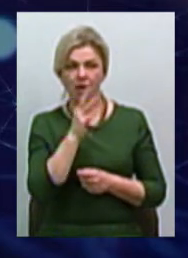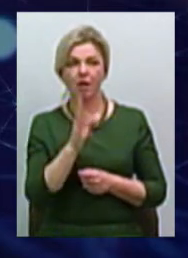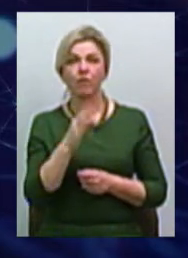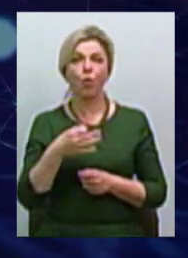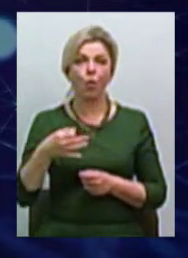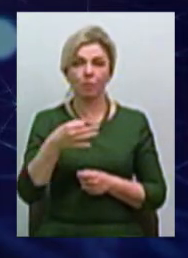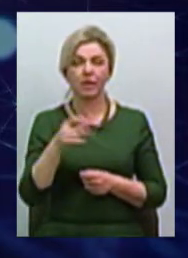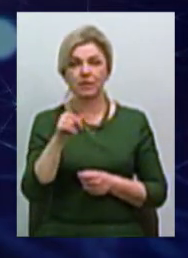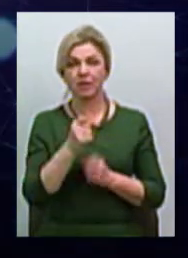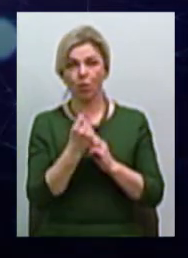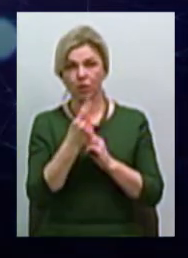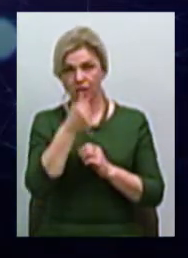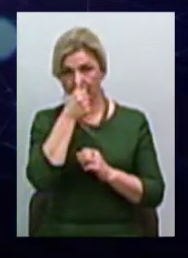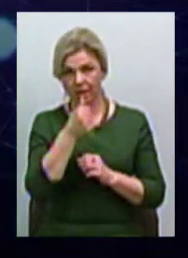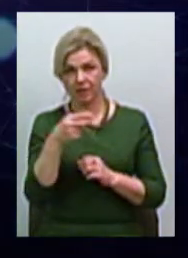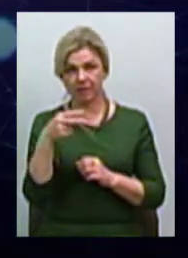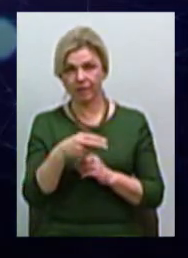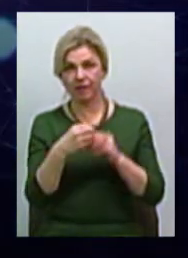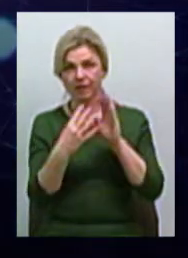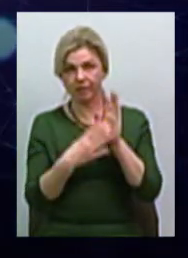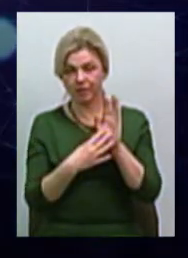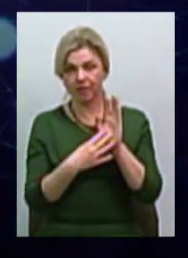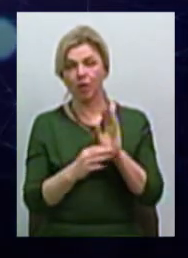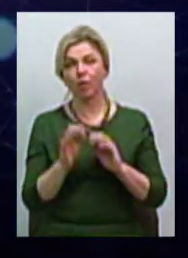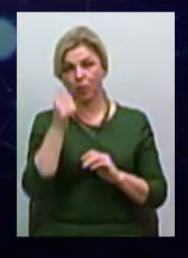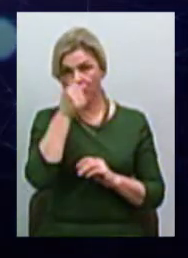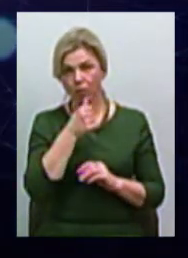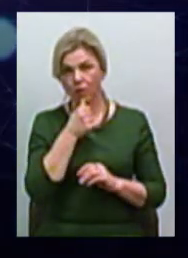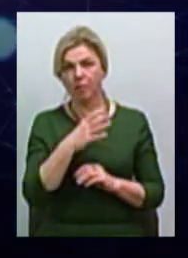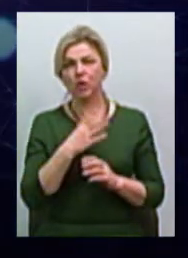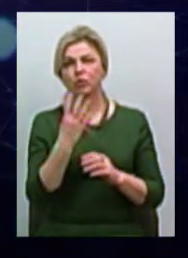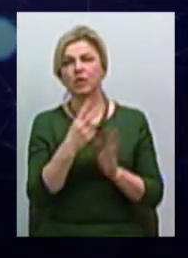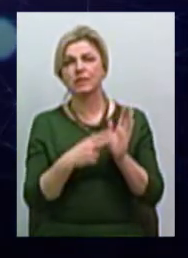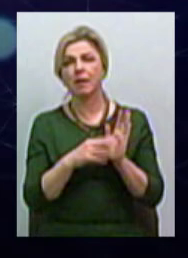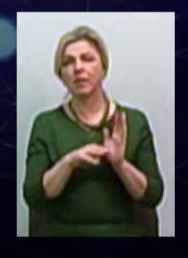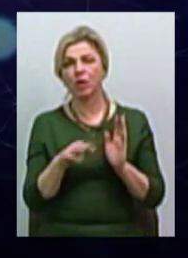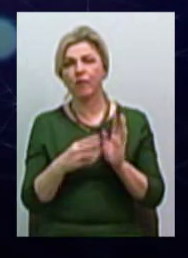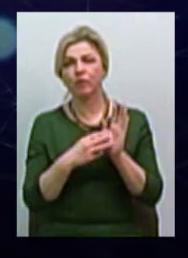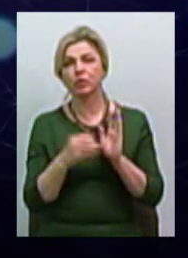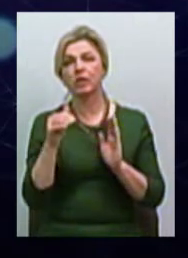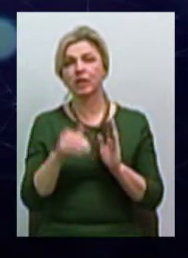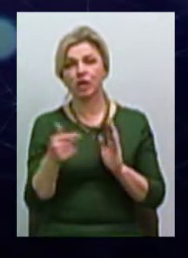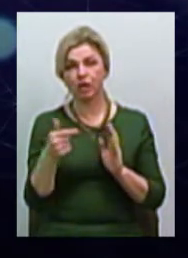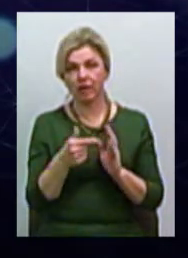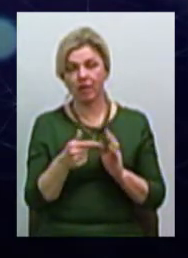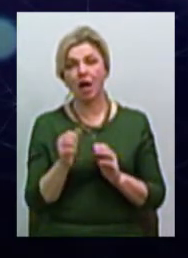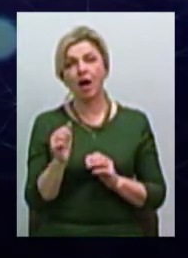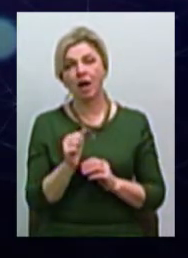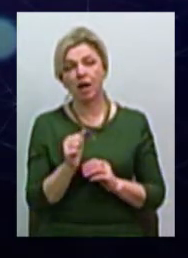місяців 2019 року. В листопаді сума боргів складала 47 мільйонів 800 тисяч гривень. А про те,